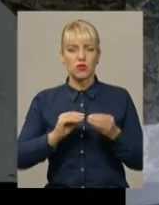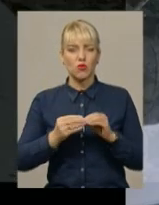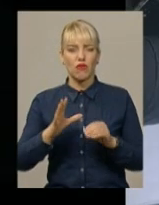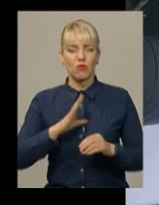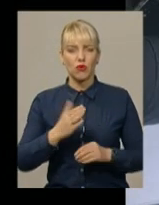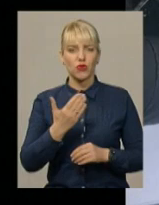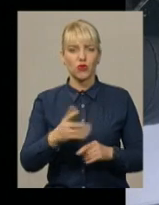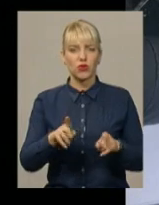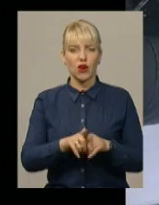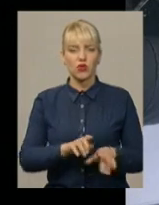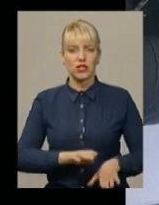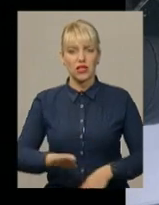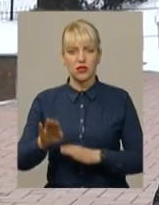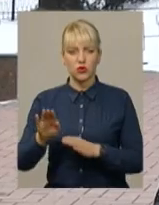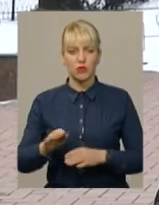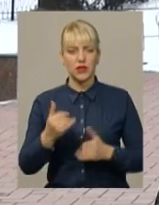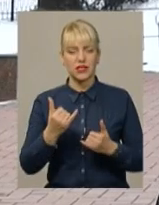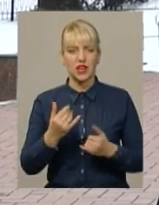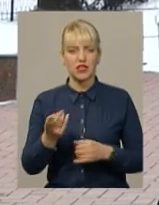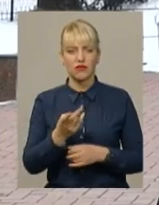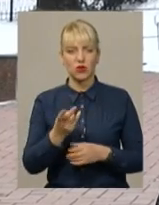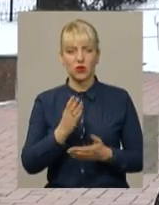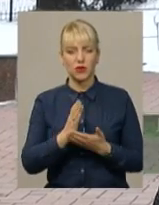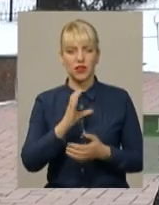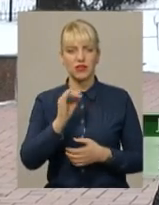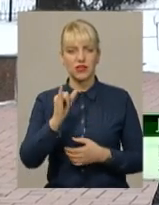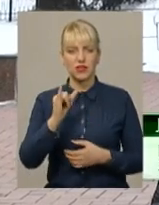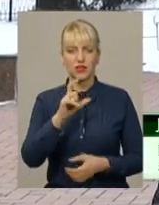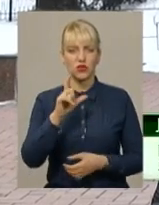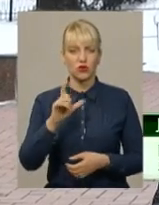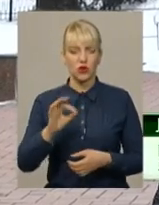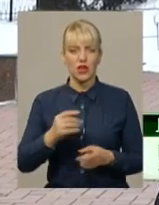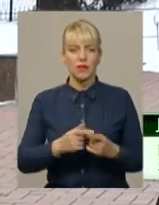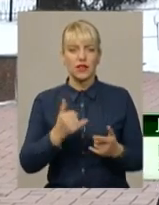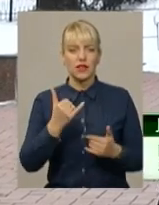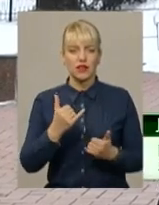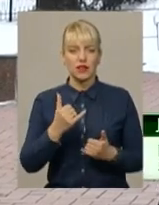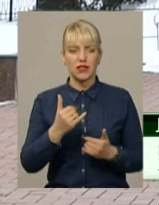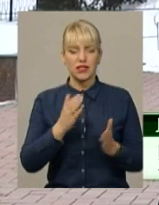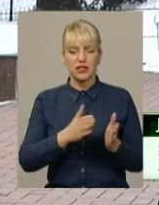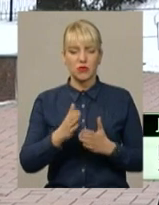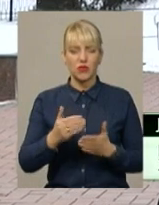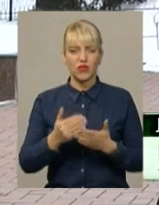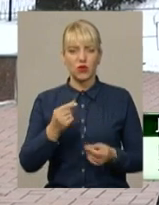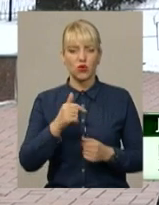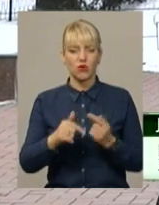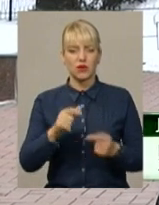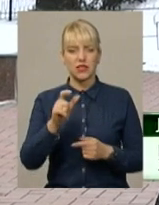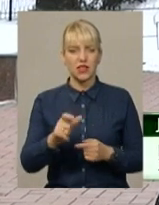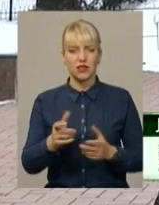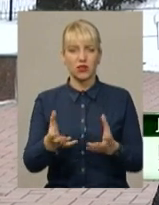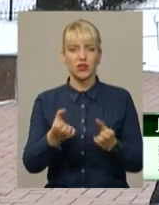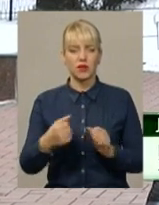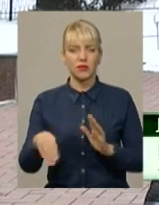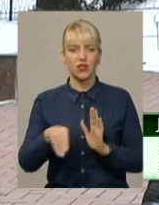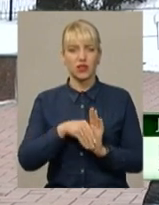зараз в ізоляторі тимчасового тримання. Систематично отримали від місцевого комерсанта Данину